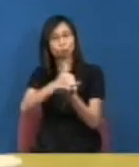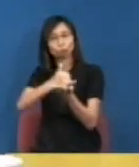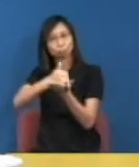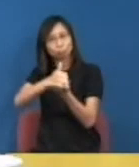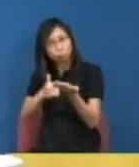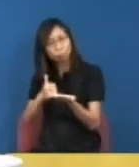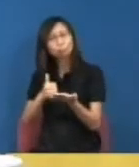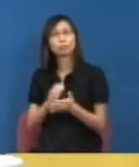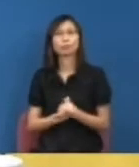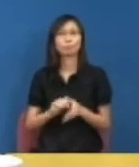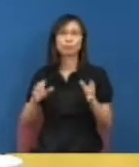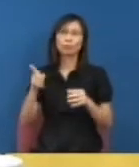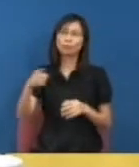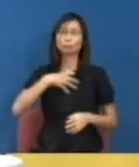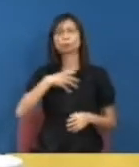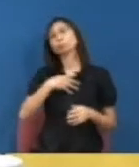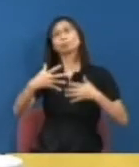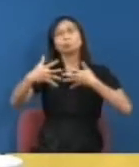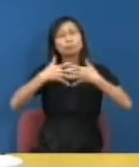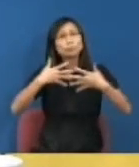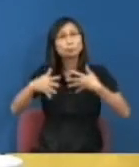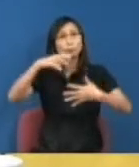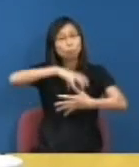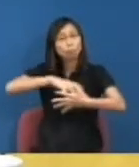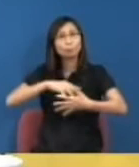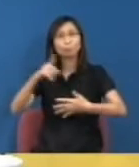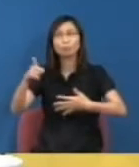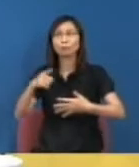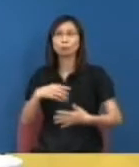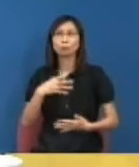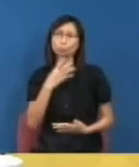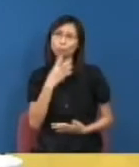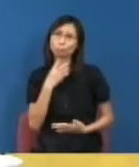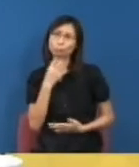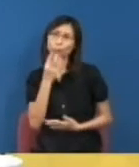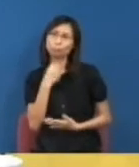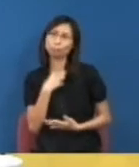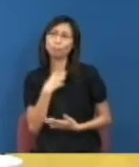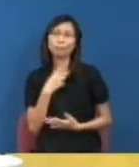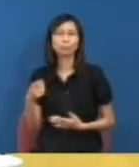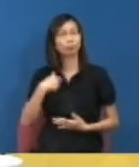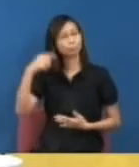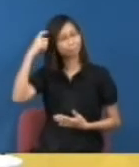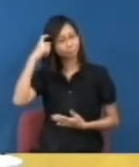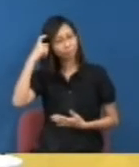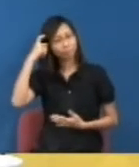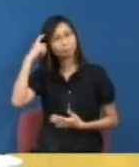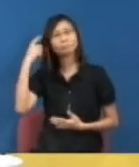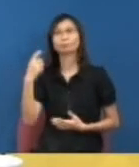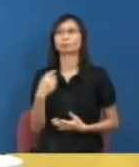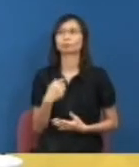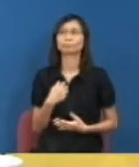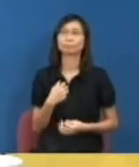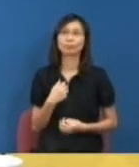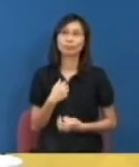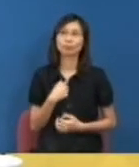整件事上校長是不是一個很無辜的角色我用另一個問法我想我自己這樣的